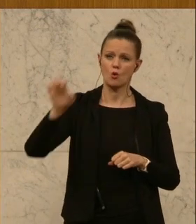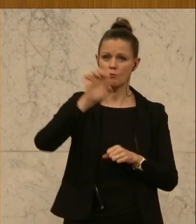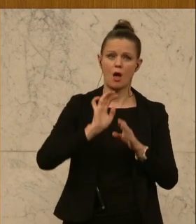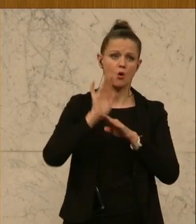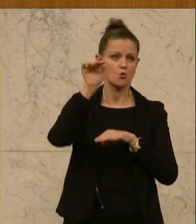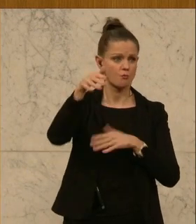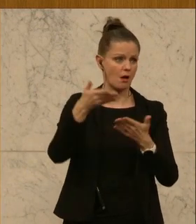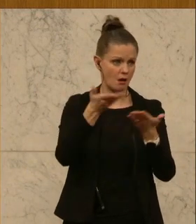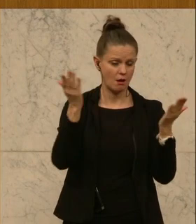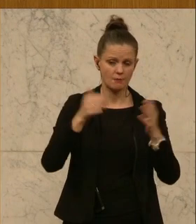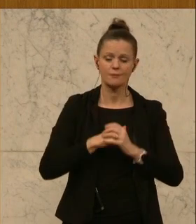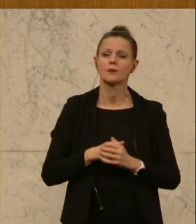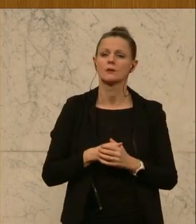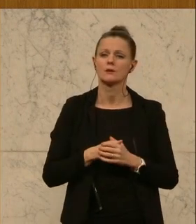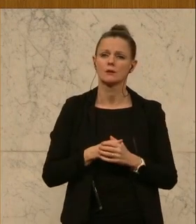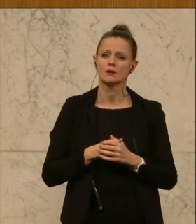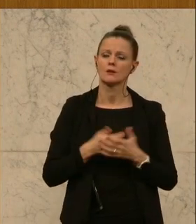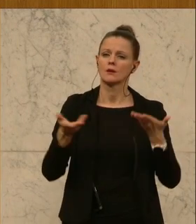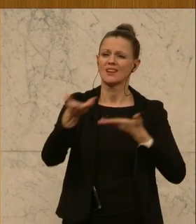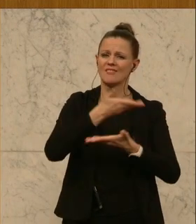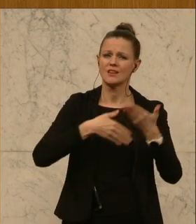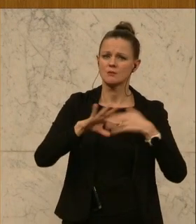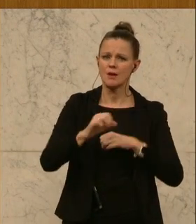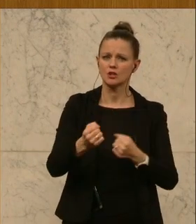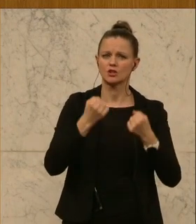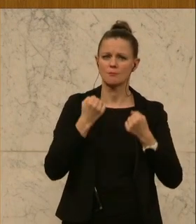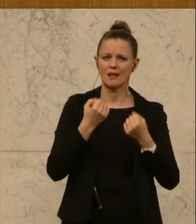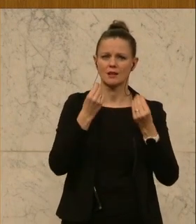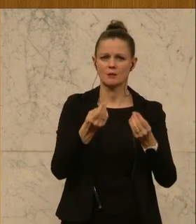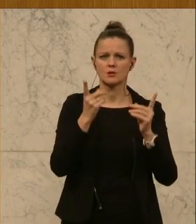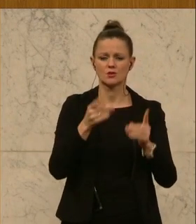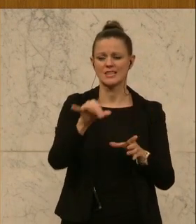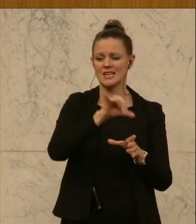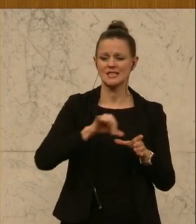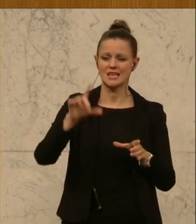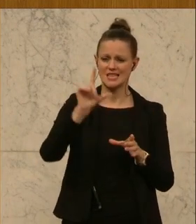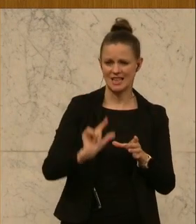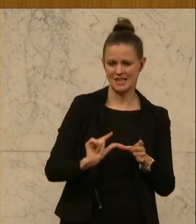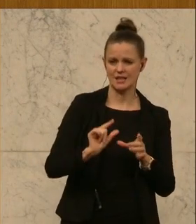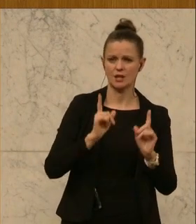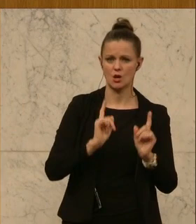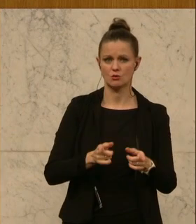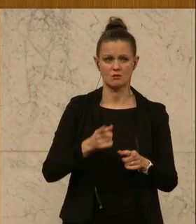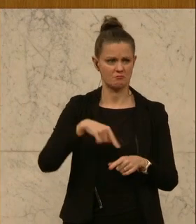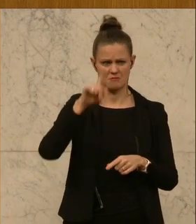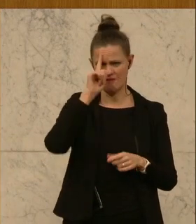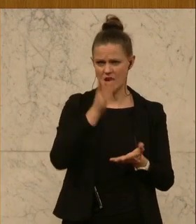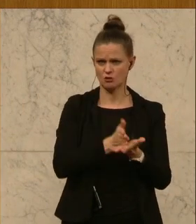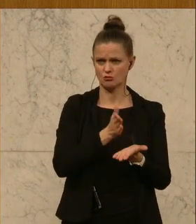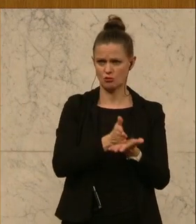hinaus, um die Wirtschaft zu stabilisieren, um das Zinsniveau niedrig zu halten, wissen wir alle,